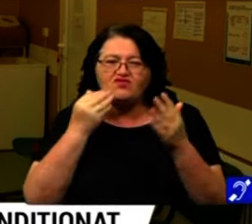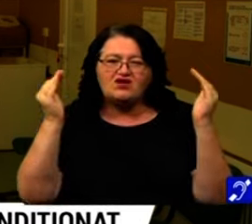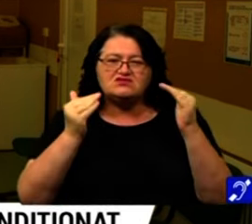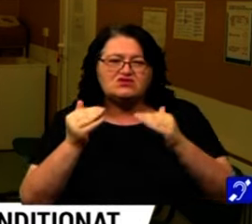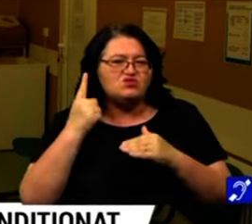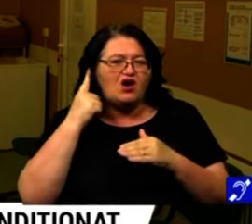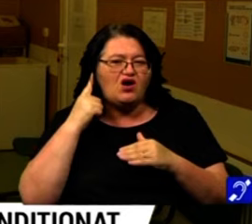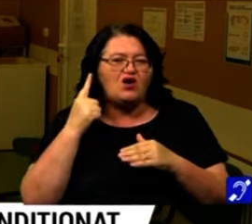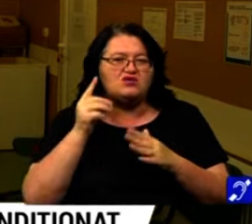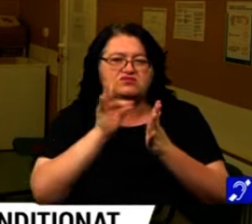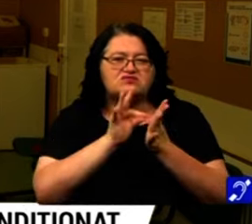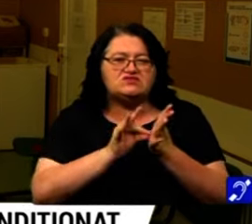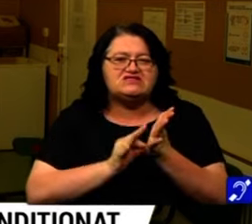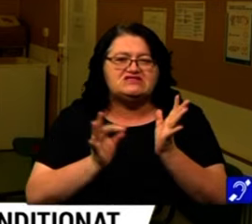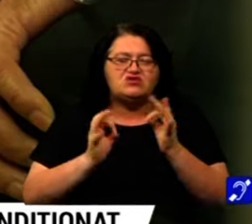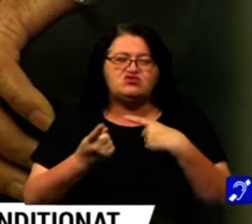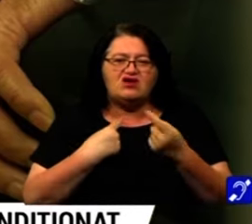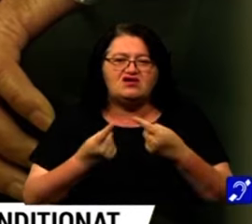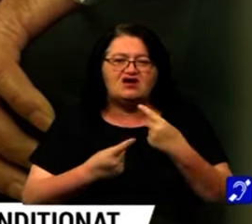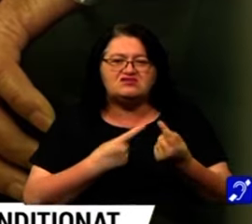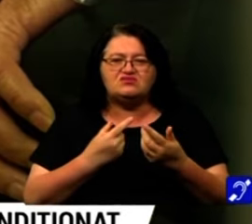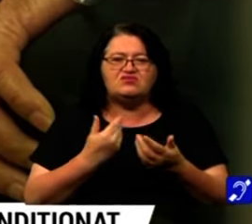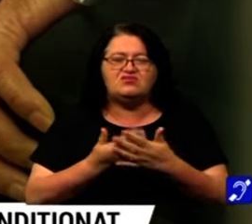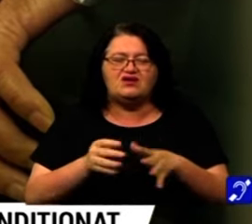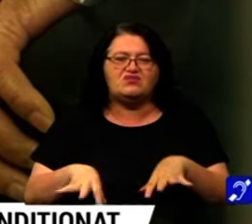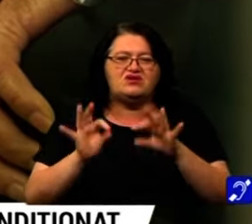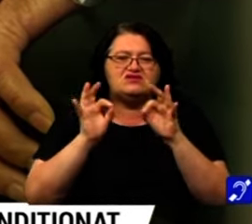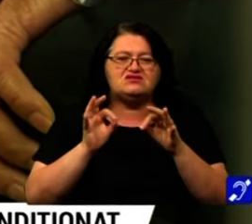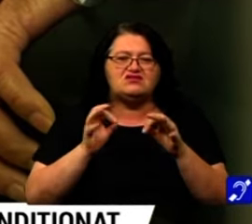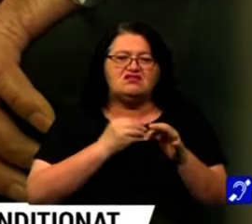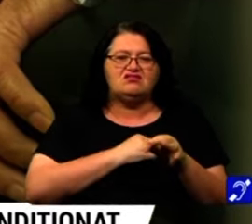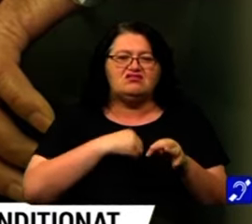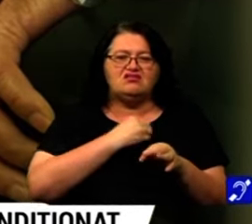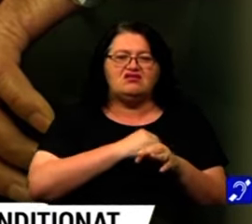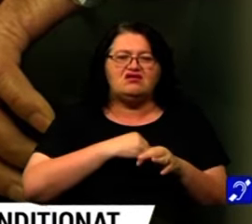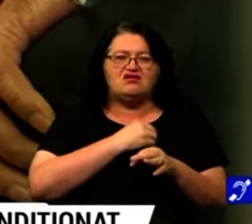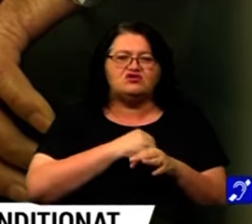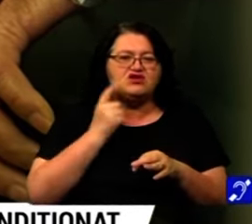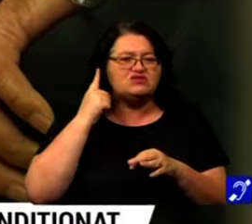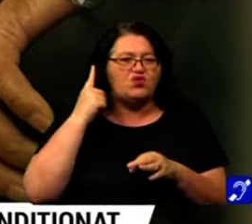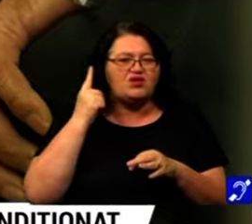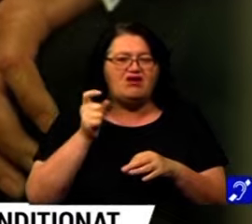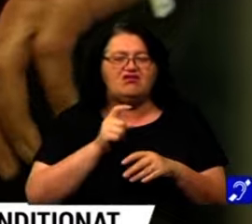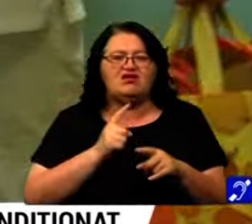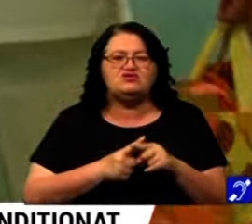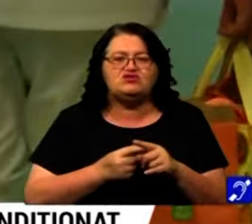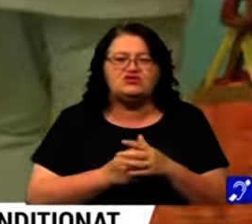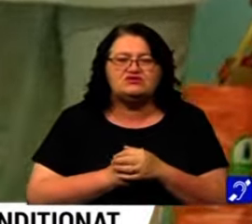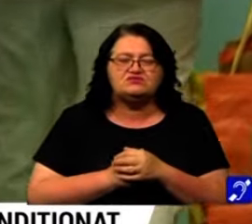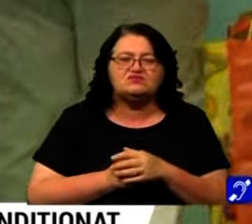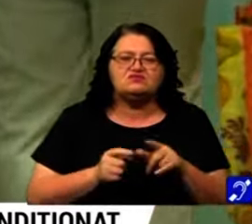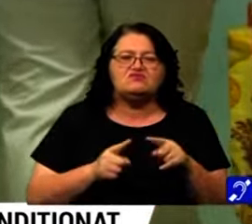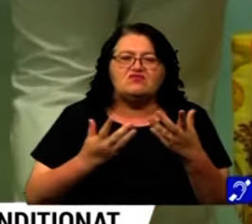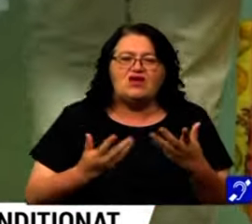evidențiem la examenul de specialitate o afectare a urechii medii și în